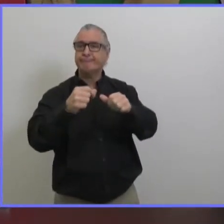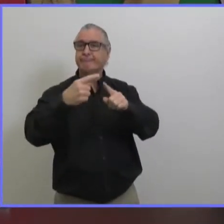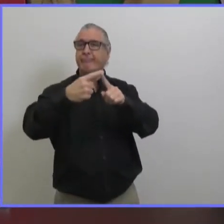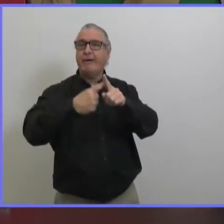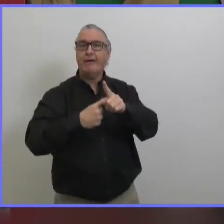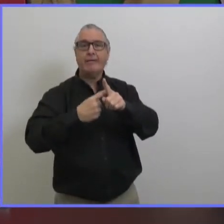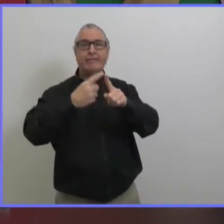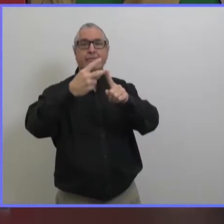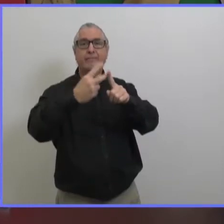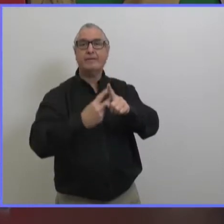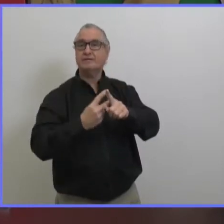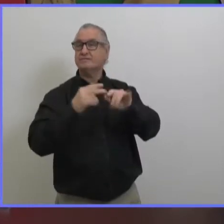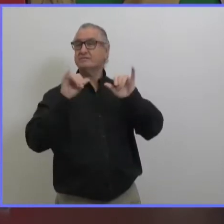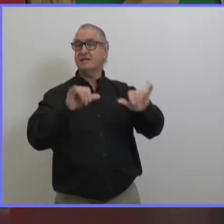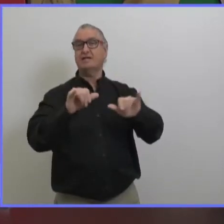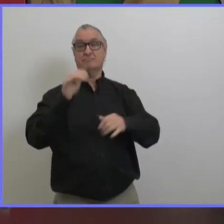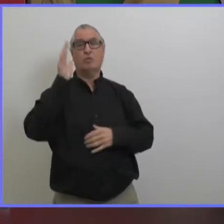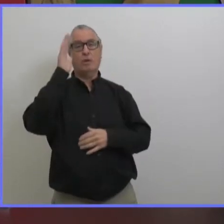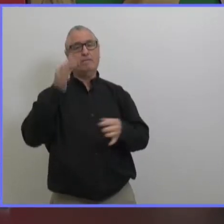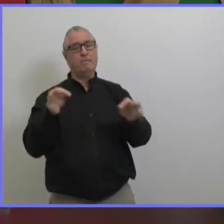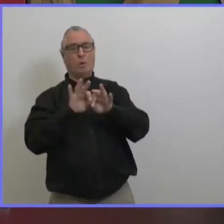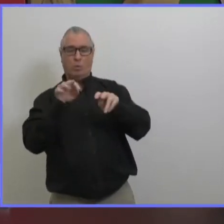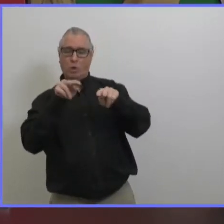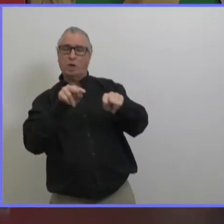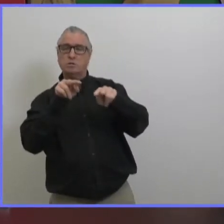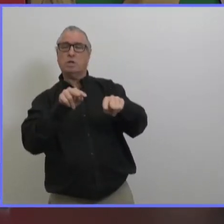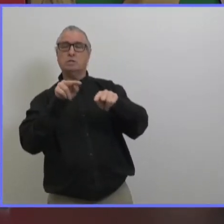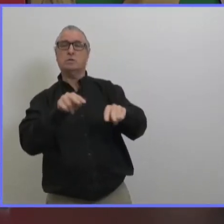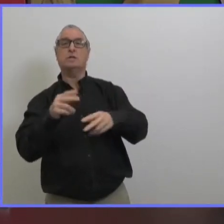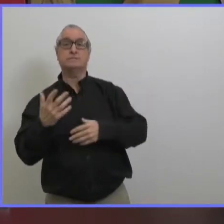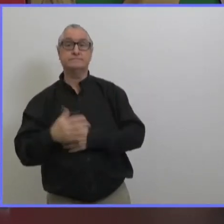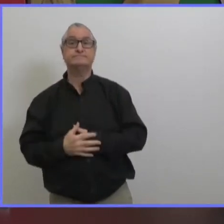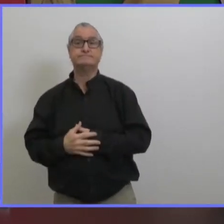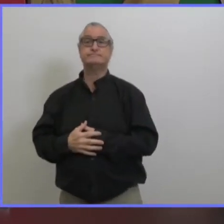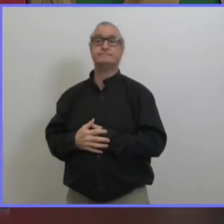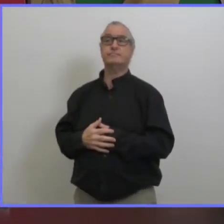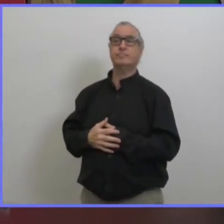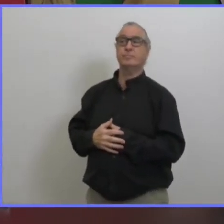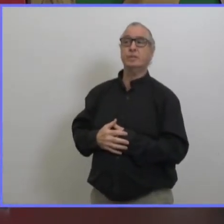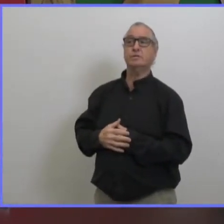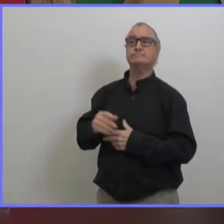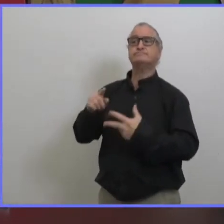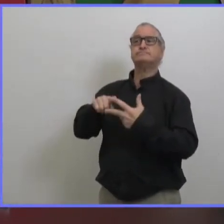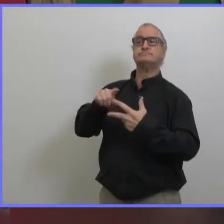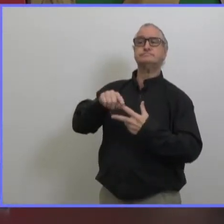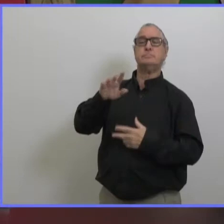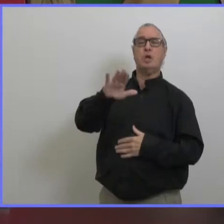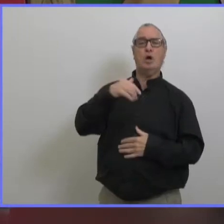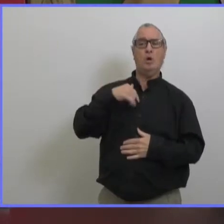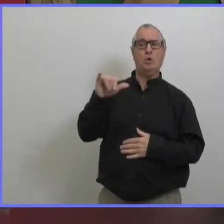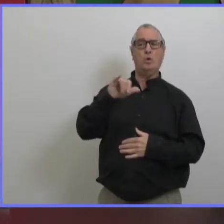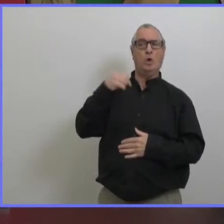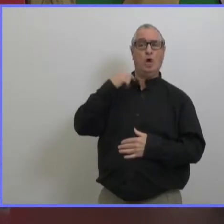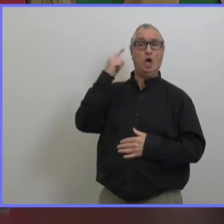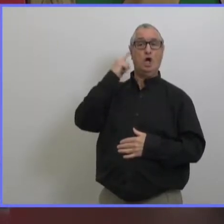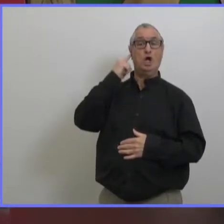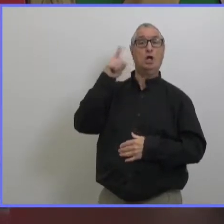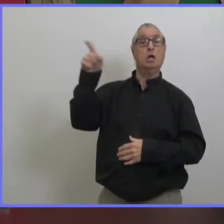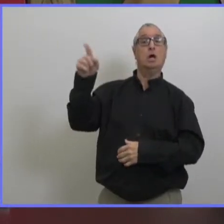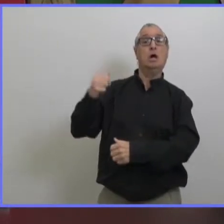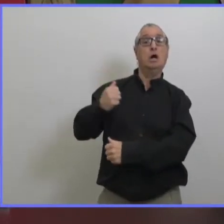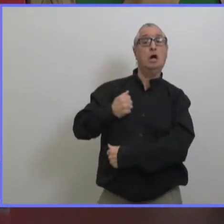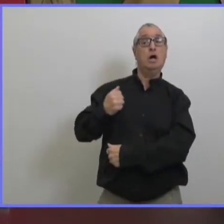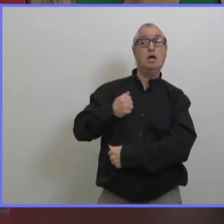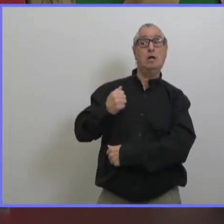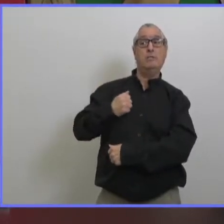ses services à plus long terme nous avons entendu dire que l'armée canadienne et